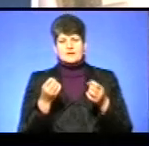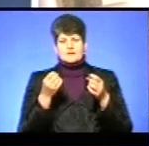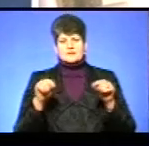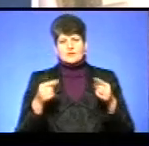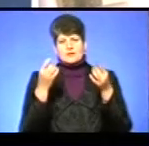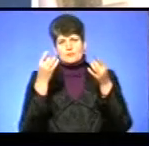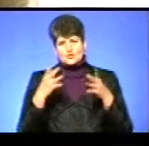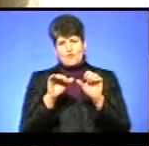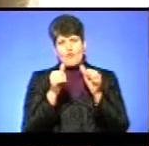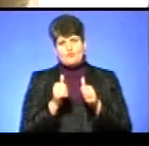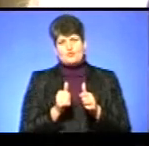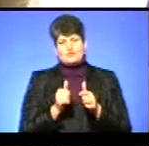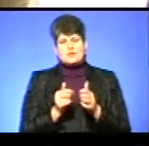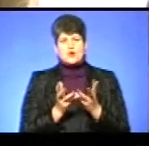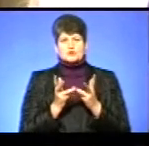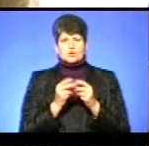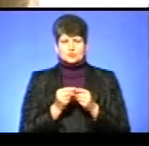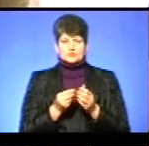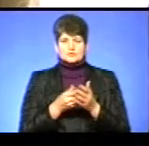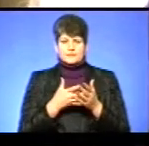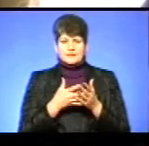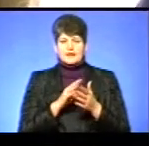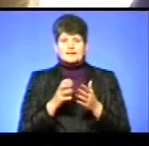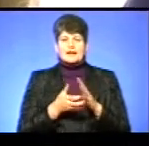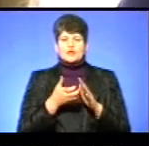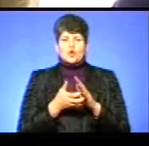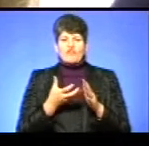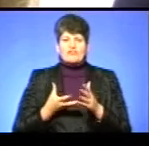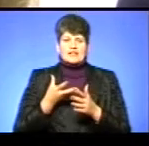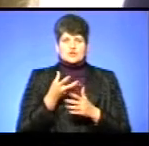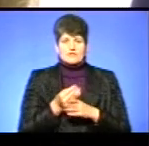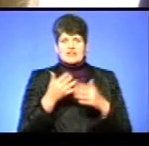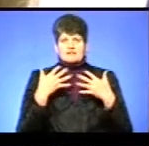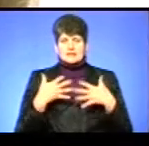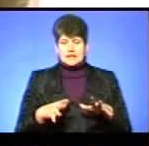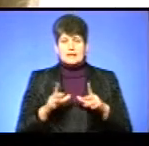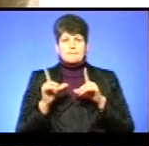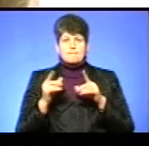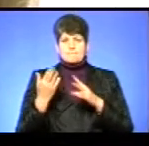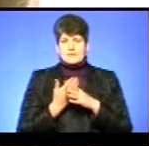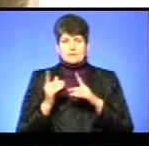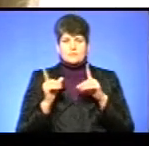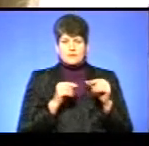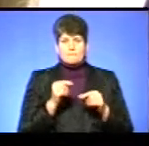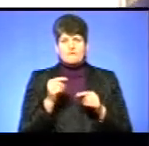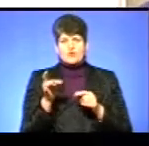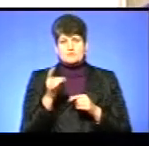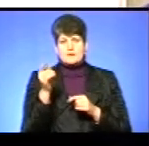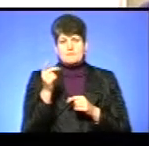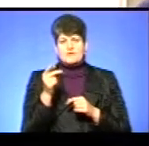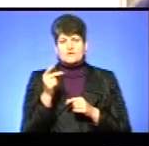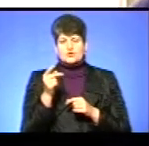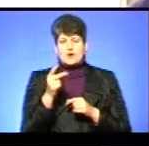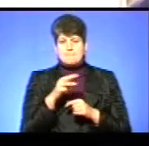розрахунку тарифу. Недофінансування по втратах за пільгою перевезення за жовтень в розмірі 1,5 млн на